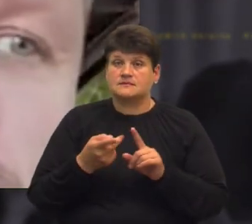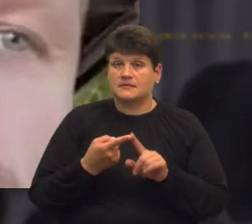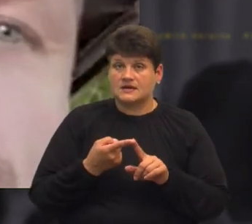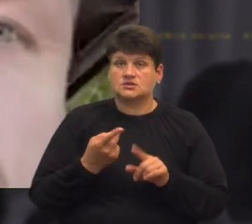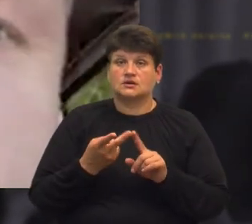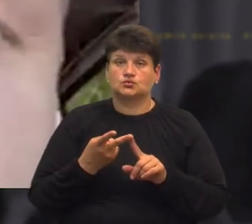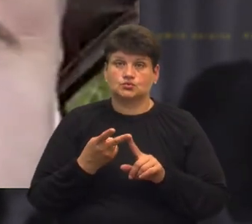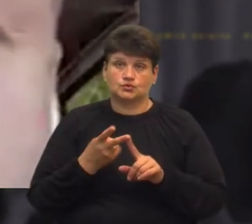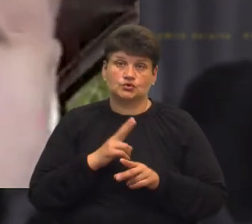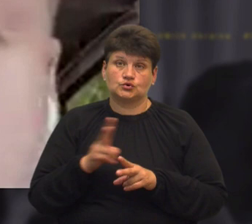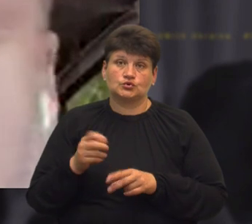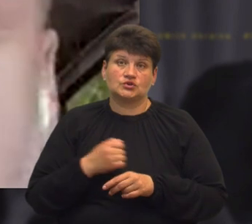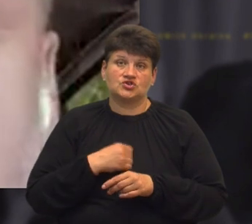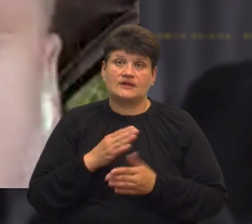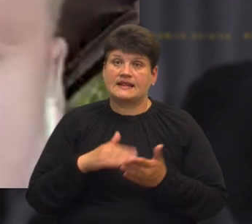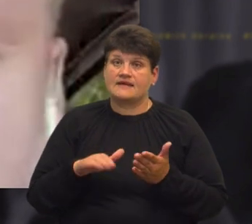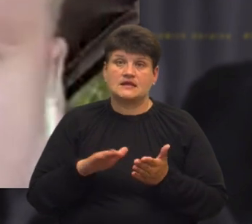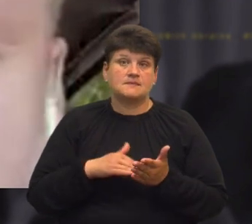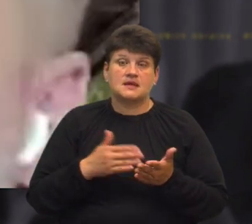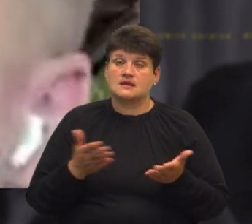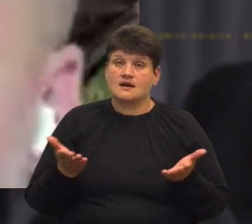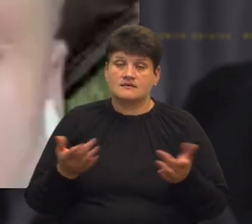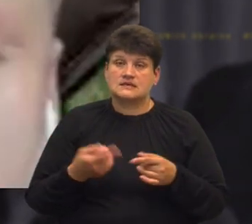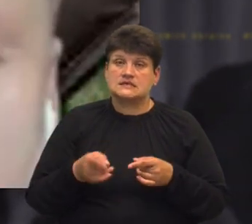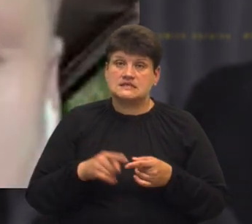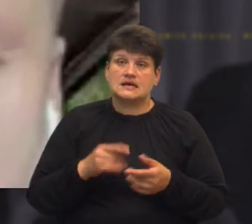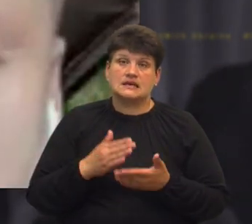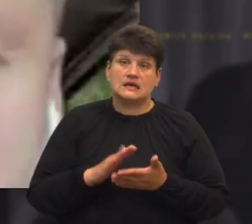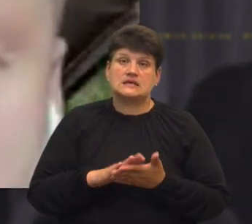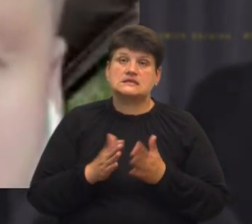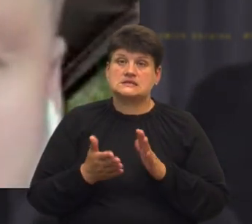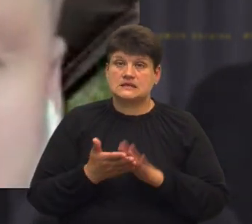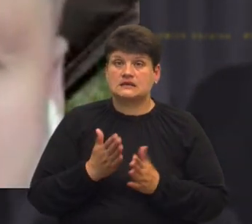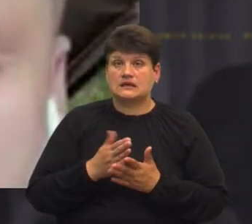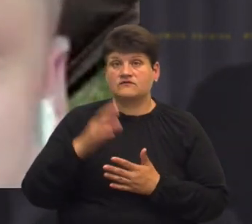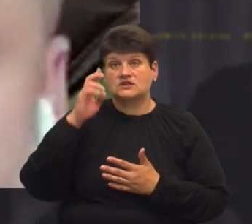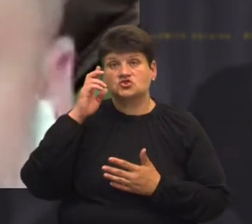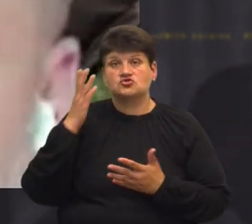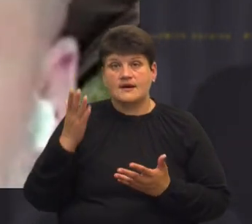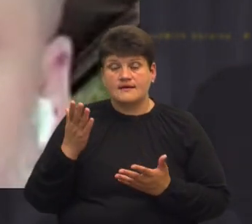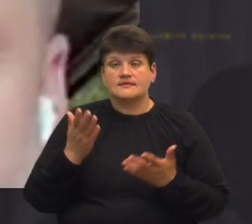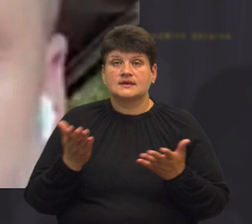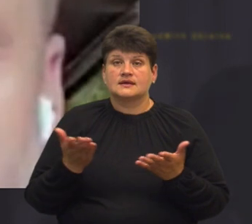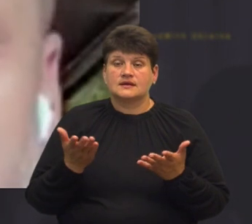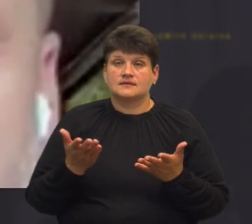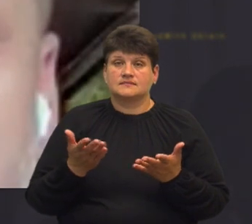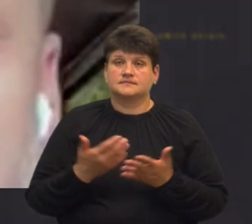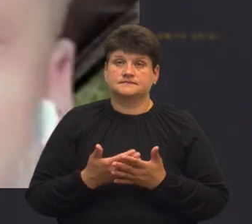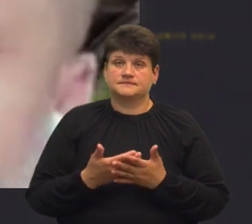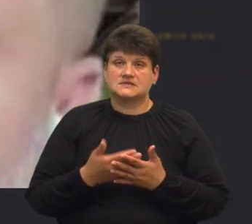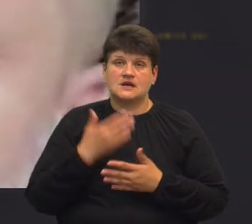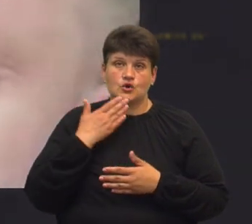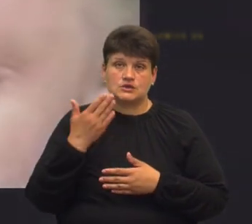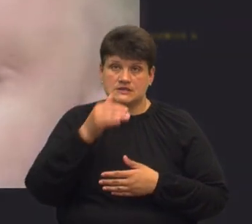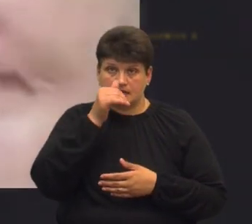-друге, ну ніхто, на жаль, не відміняв цей стан, який є в державі, тільки, умовно кажучи, за останній